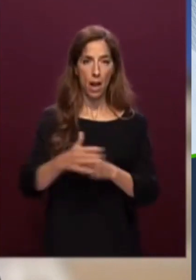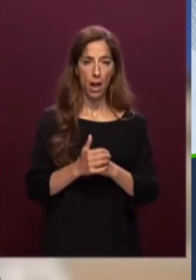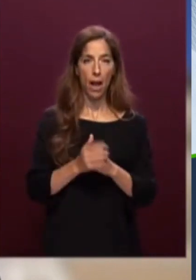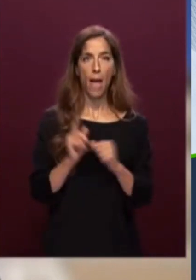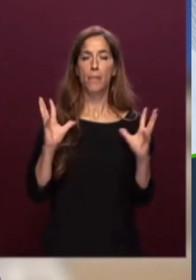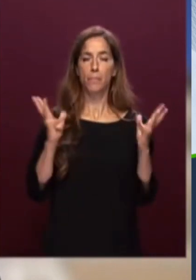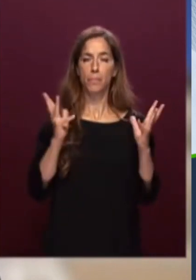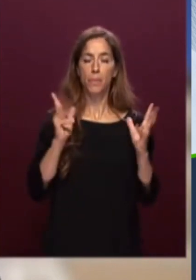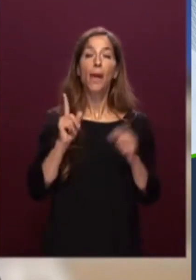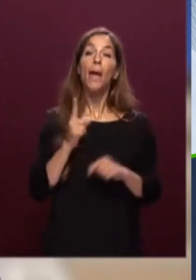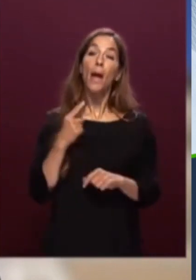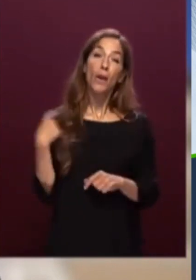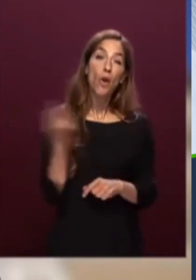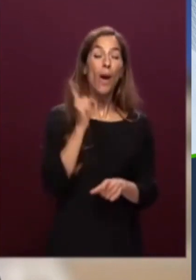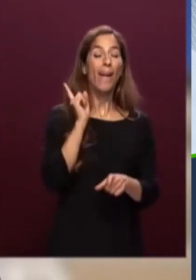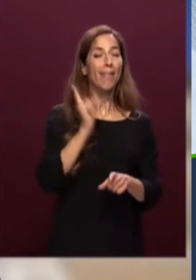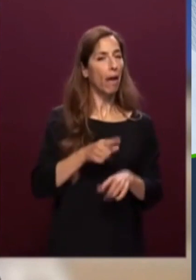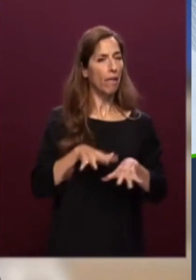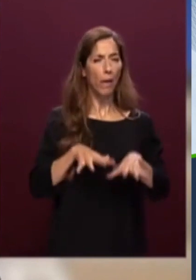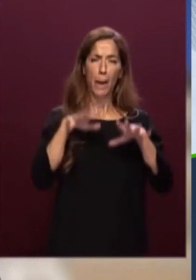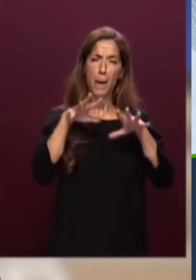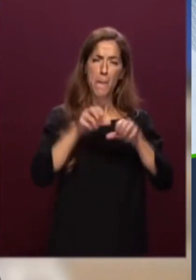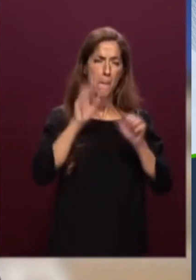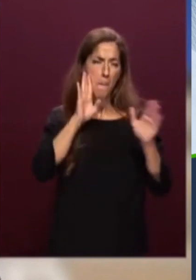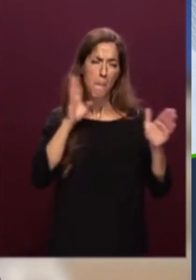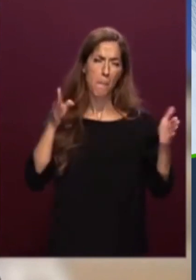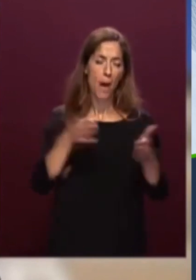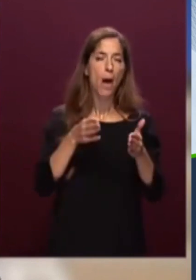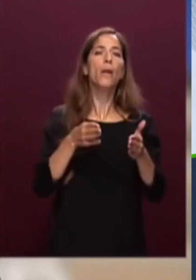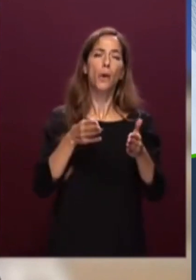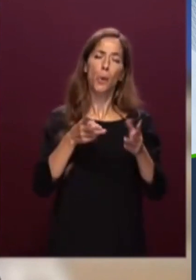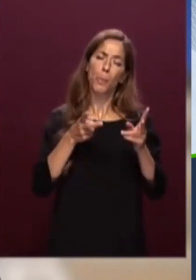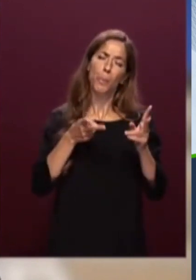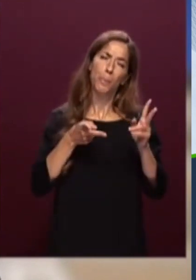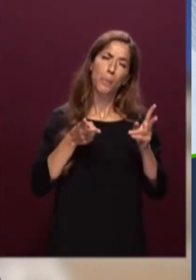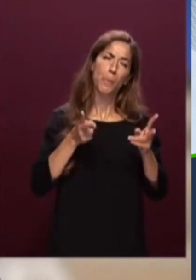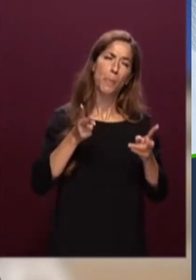dovremmo sicuramente impegnarci nel migliore dei modi